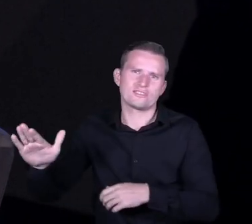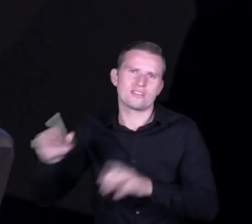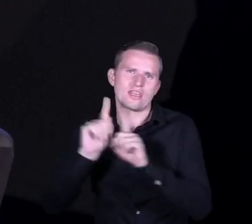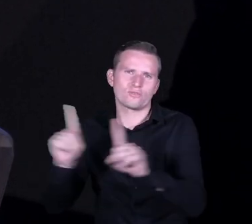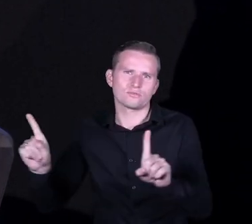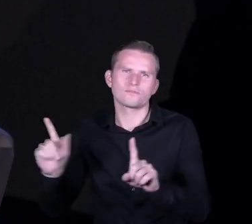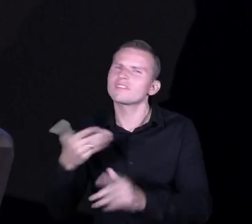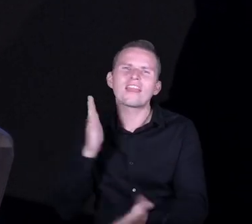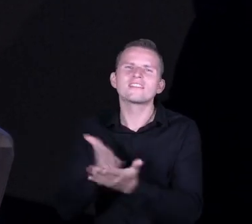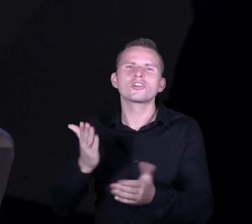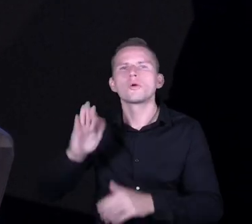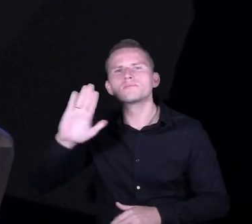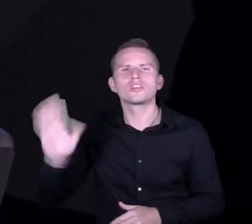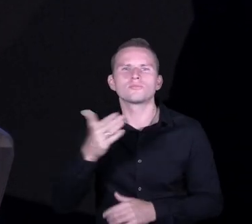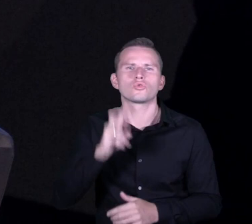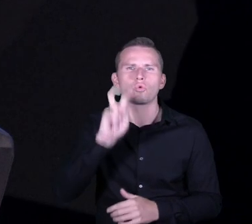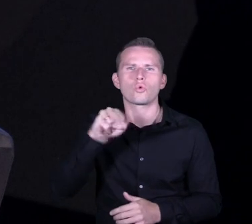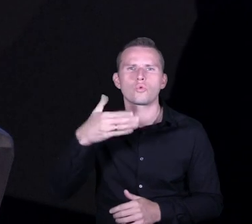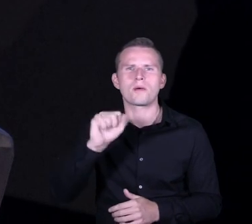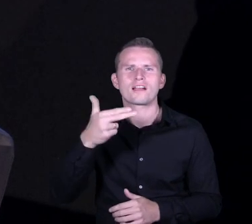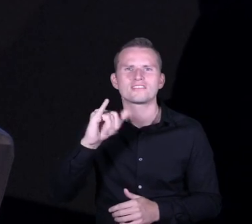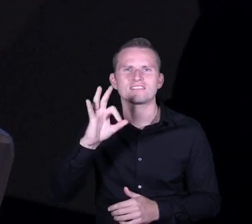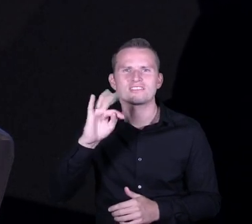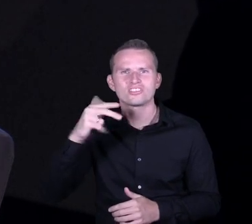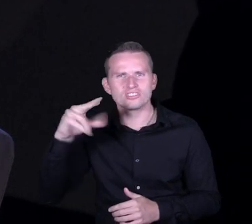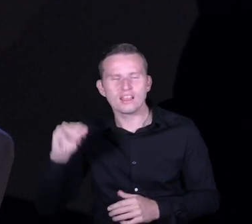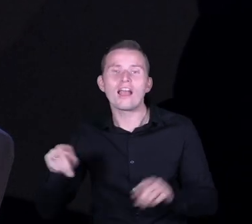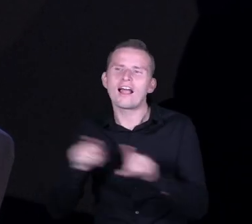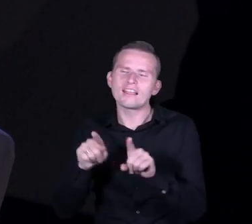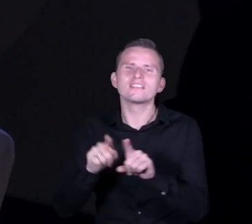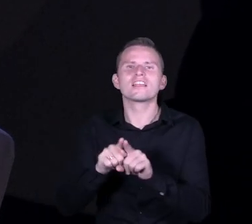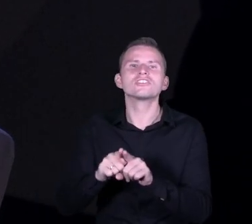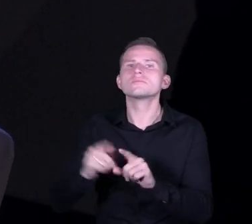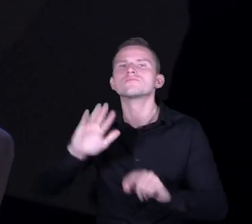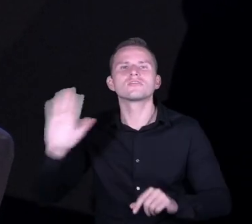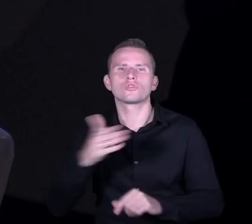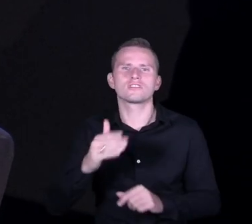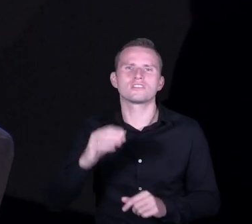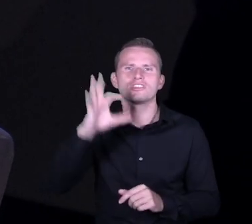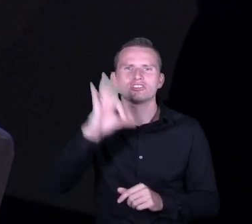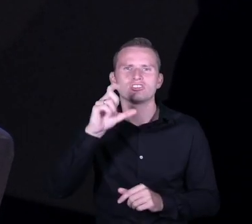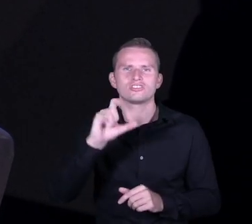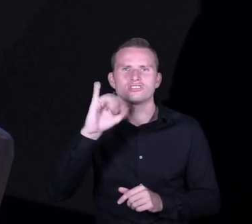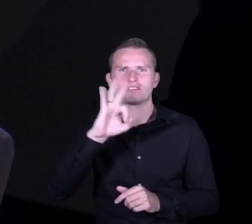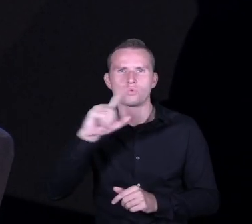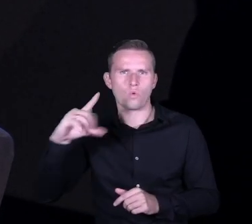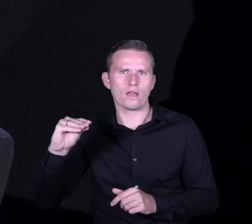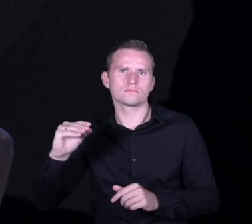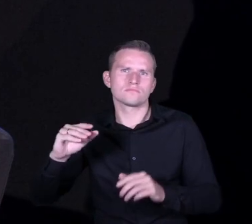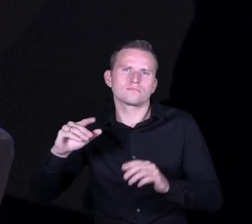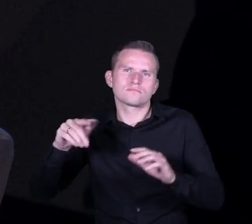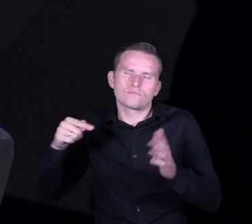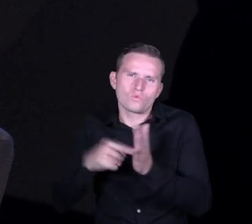nauczycieli przedmiotów humanistycznych, ale również ścisłych, jak projekty bradawcze, czy zadania interdyscyplinarne, które doskonale się do tego nadają.